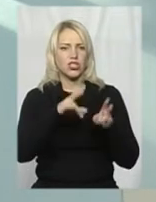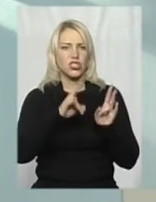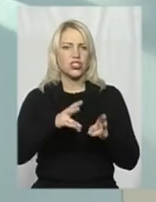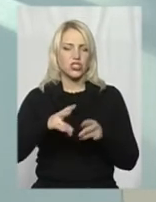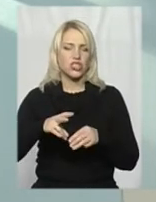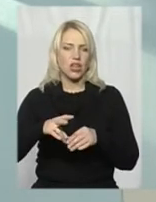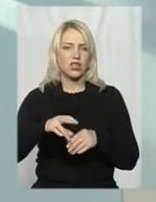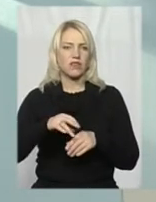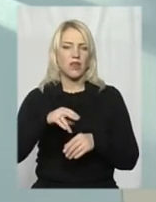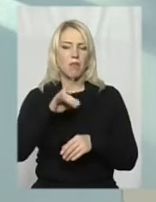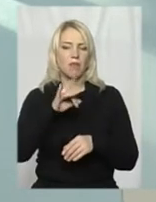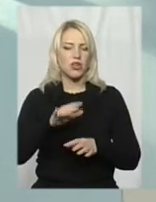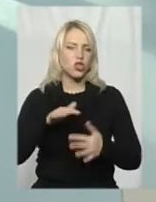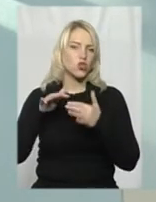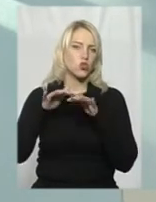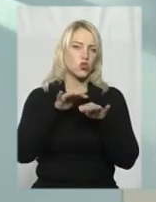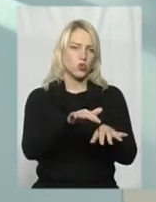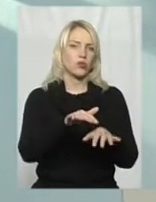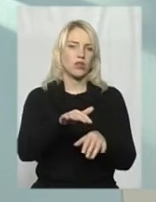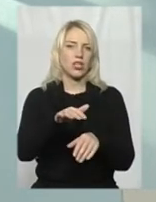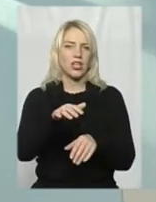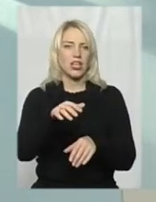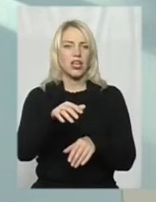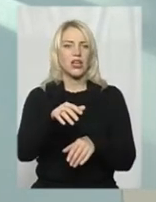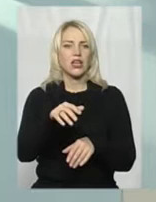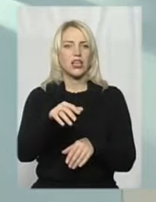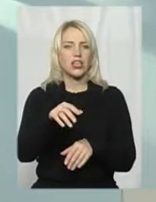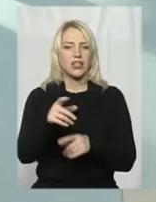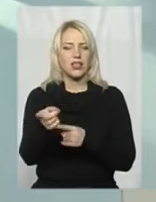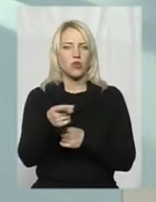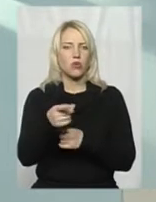коли майже всіх хлопчиків з Поділля поклали.